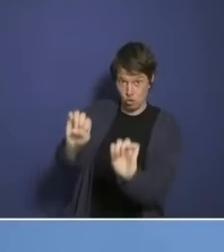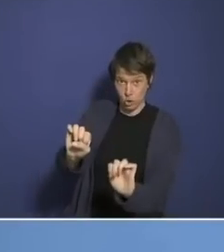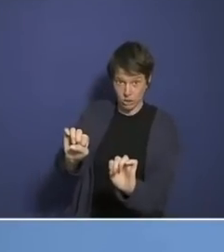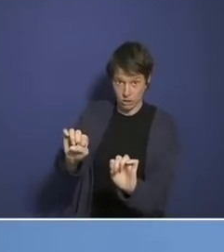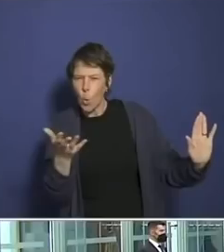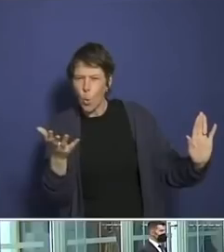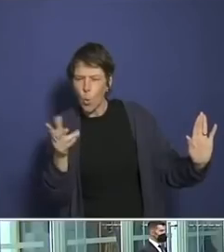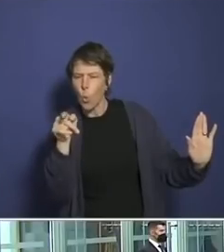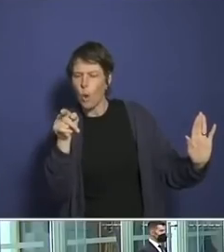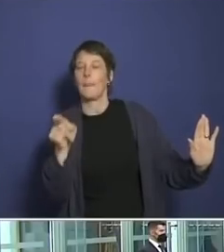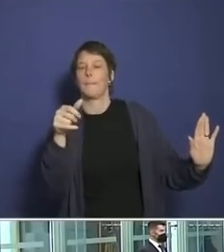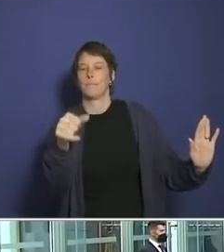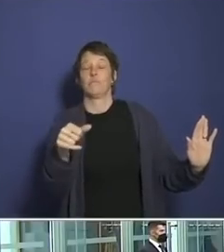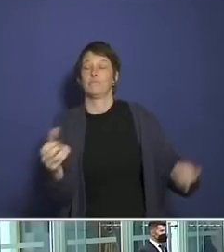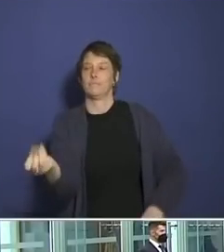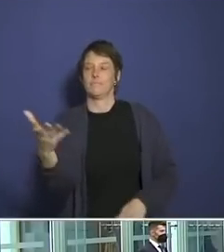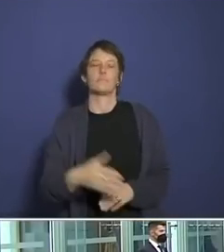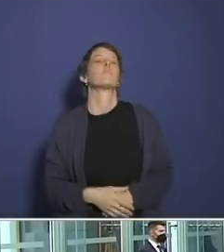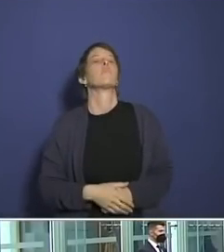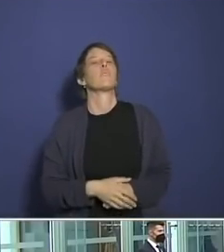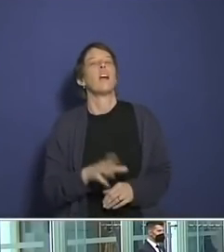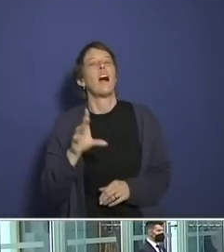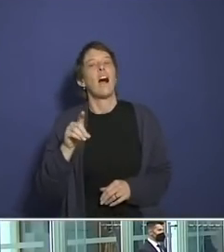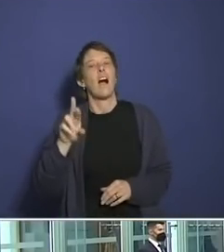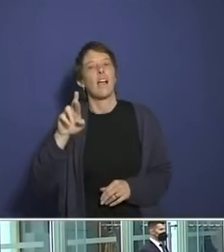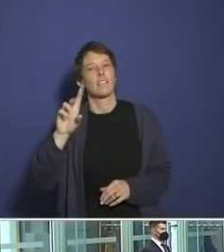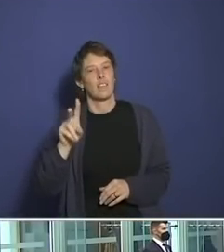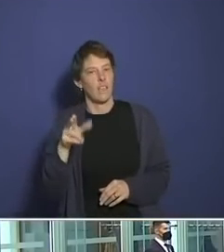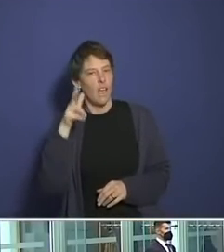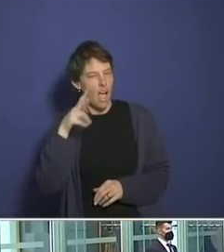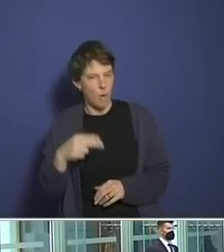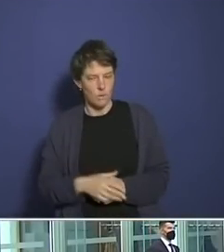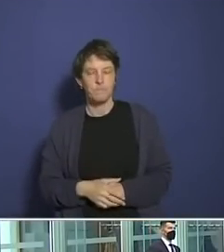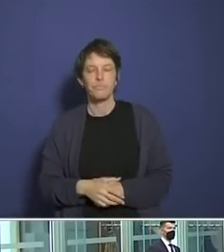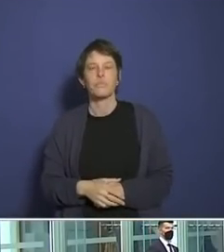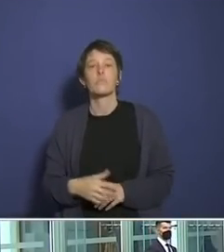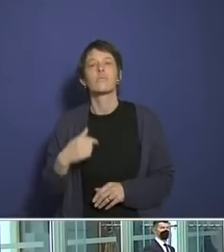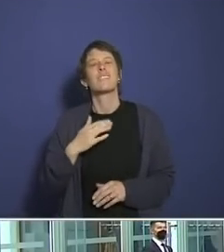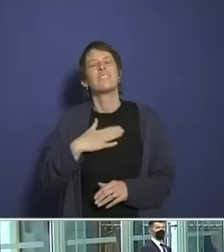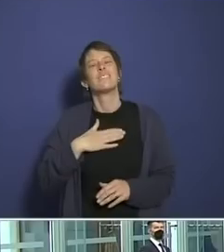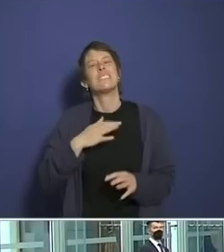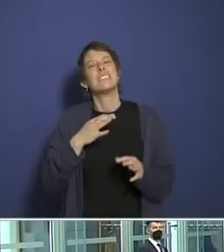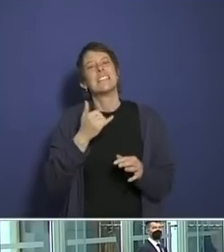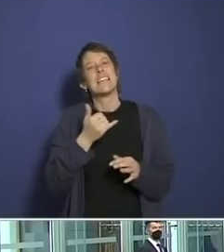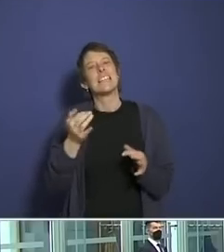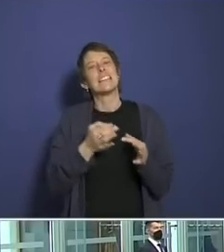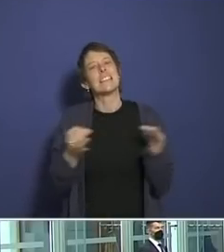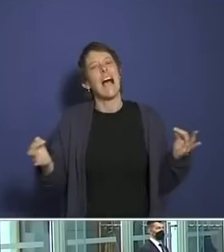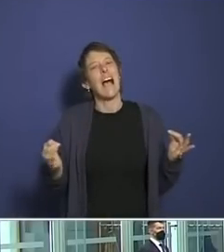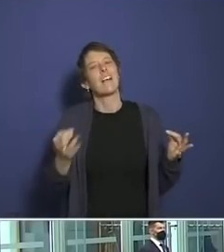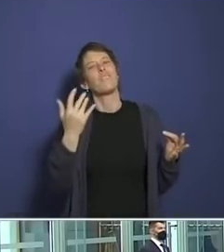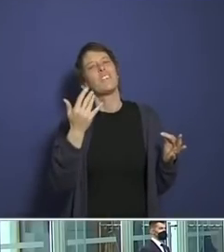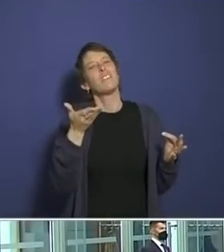Glaubwürdigkeit erhöht. ja. Lee Haug, ARD-Hauptstadtstudio. Mich würde noch mal die Zahl der täglichen Toten interessieren.